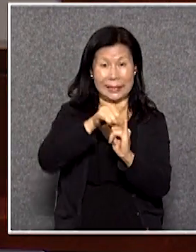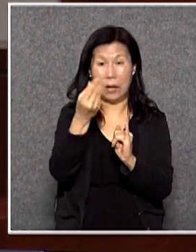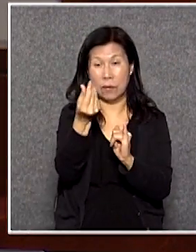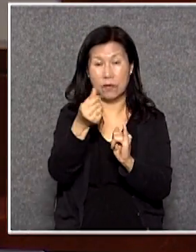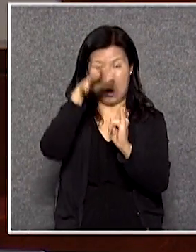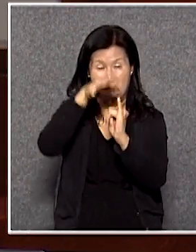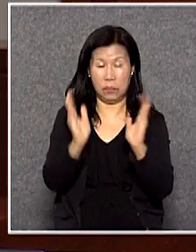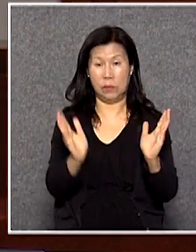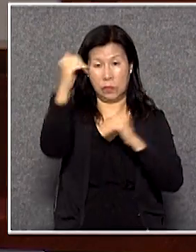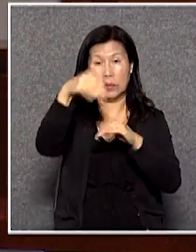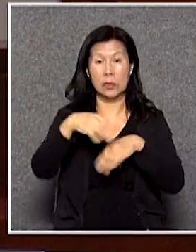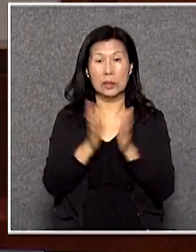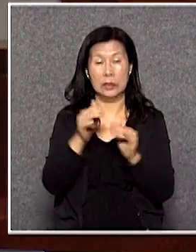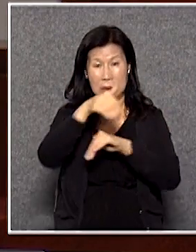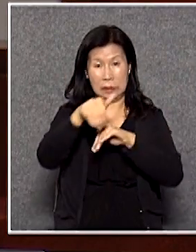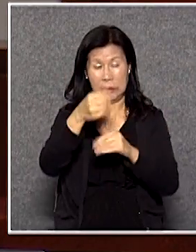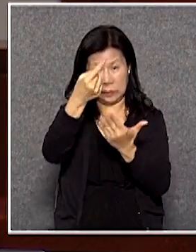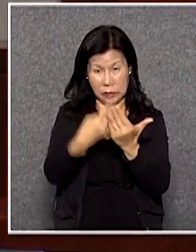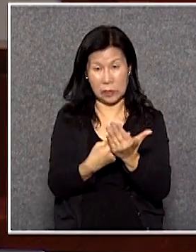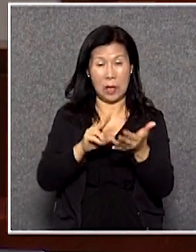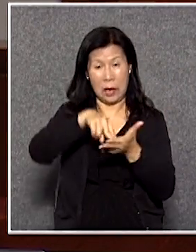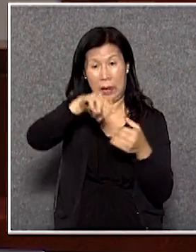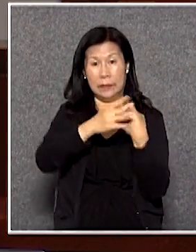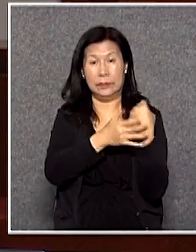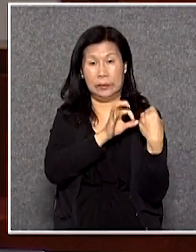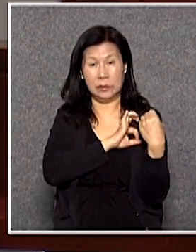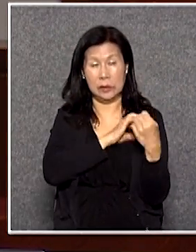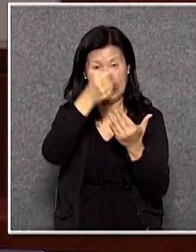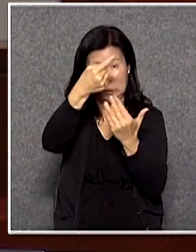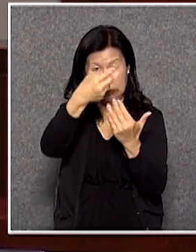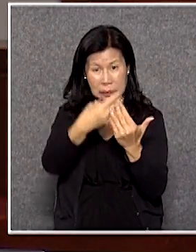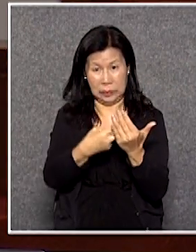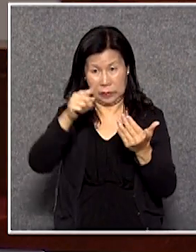個草案在立法會上逐條審議